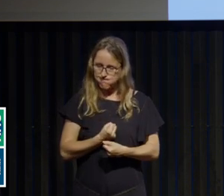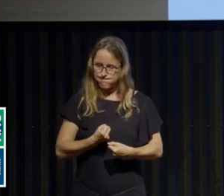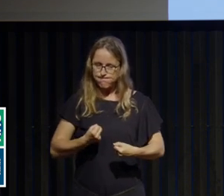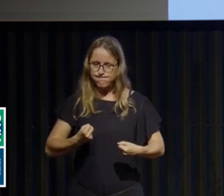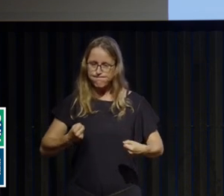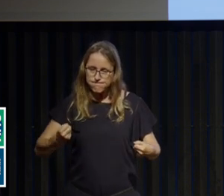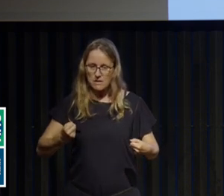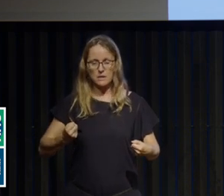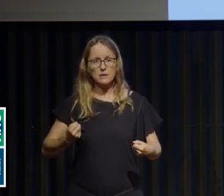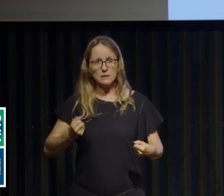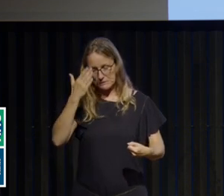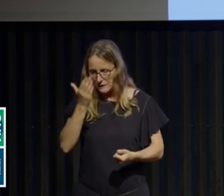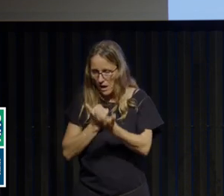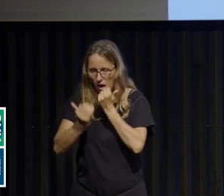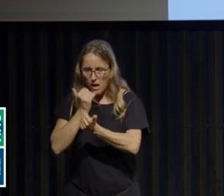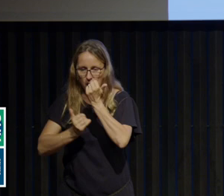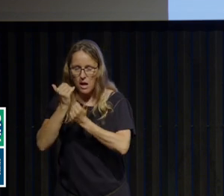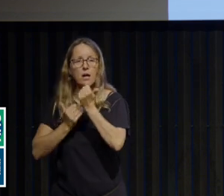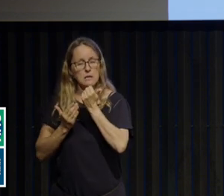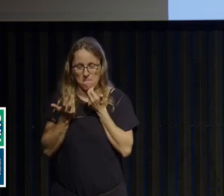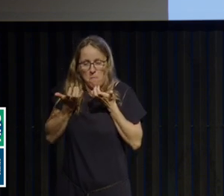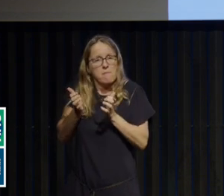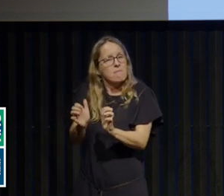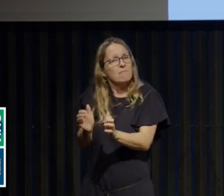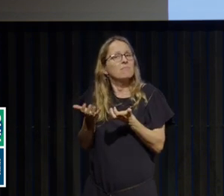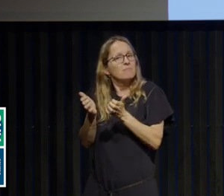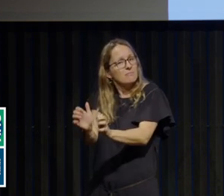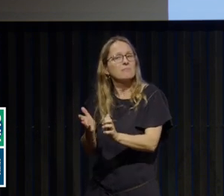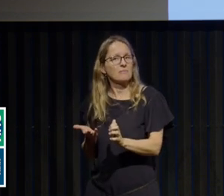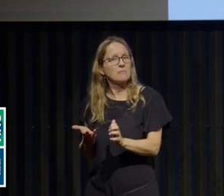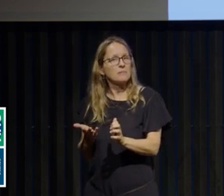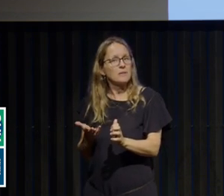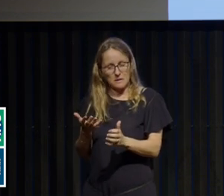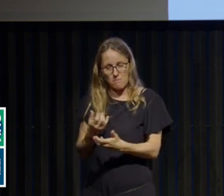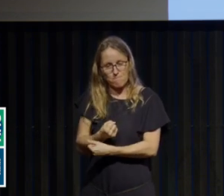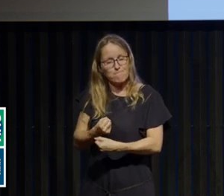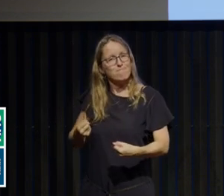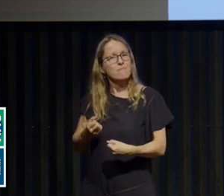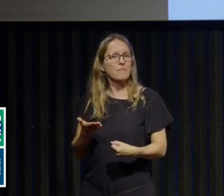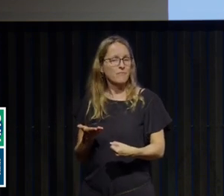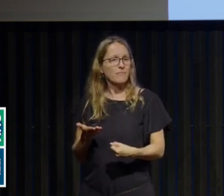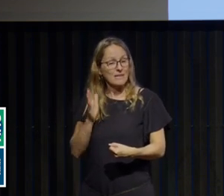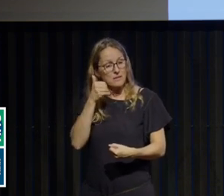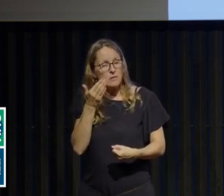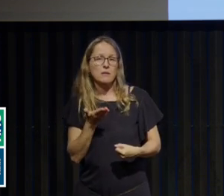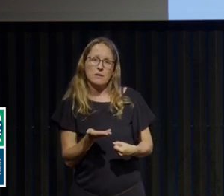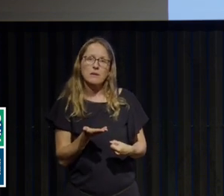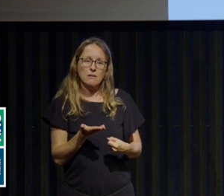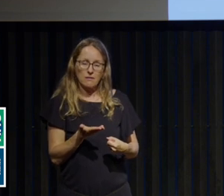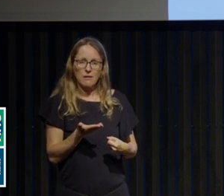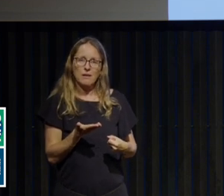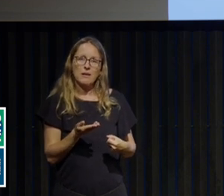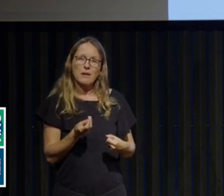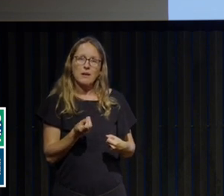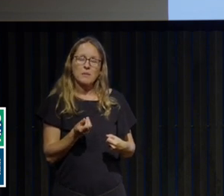hyperphagique, voilà, et ça, ça peut être aussi un frein à, à, à, finalement, pouvoir abandonner